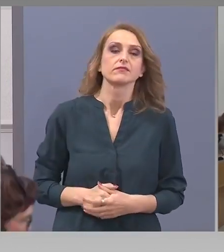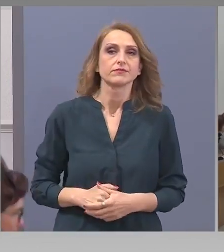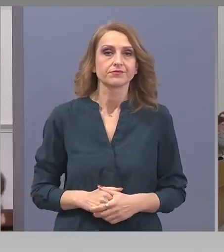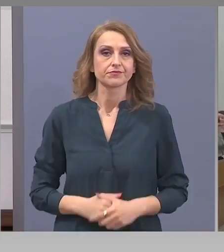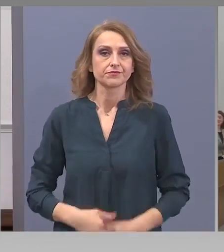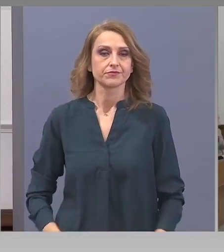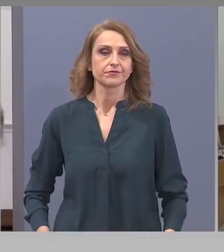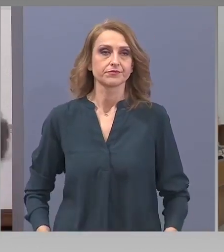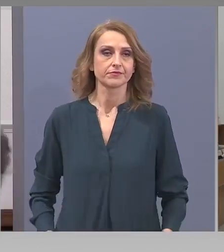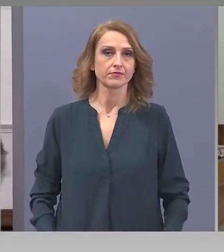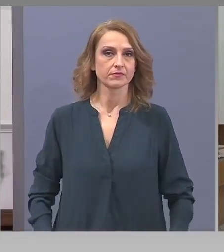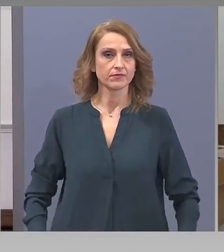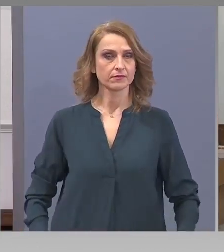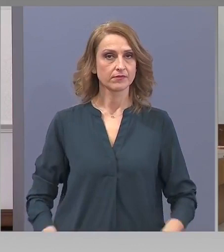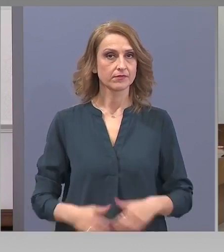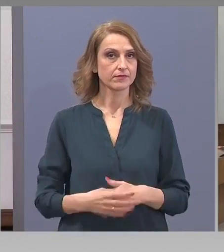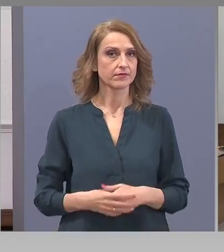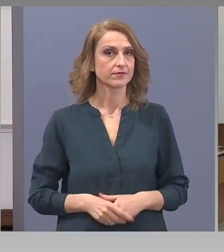Абонирайте се!